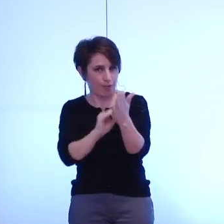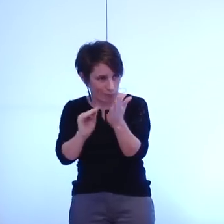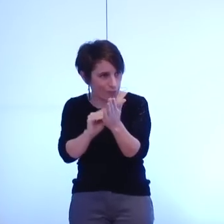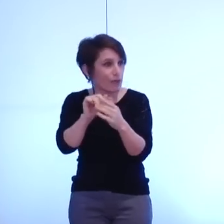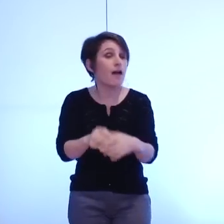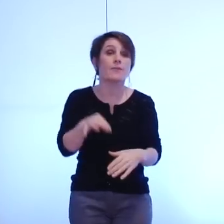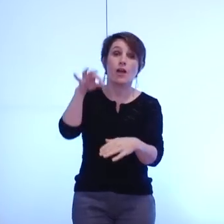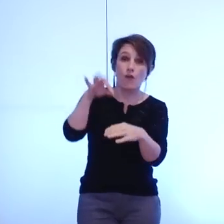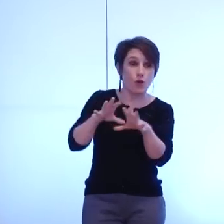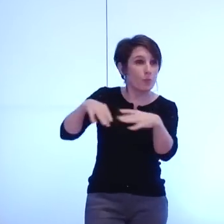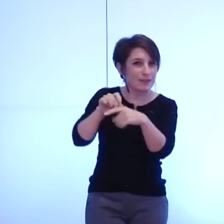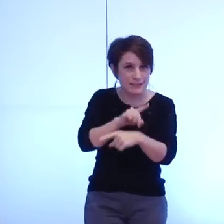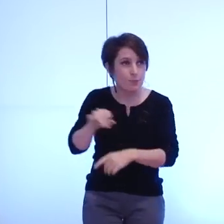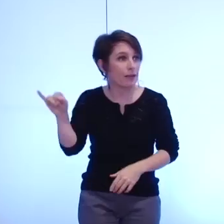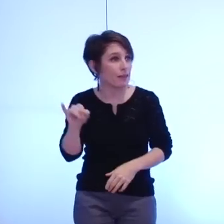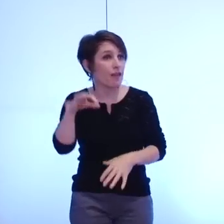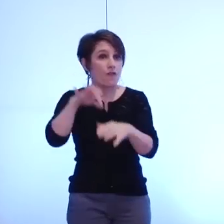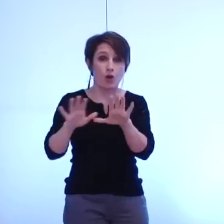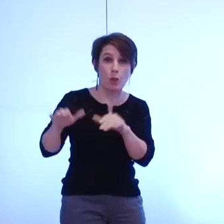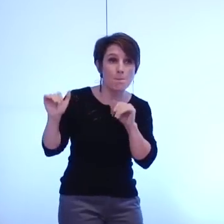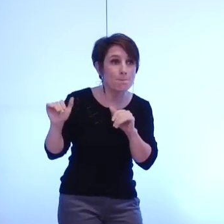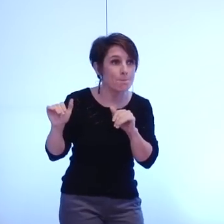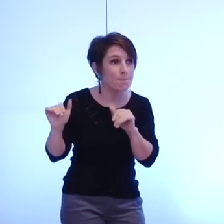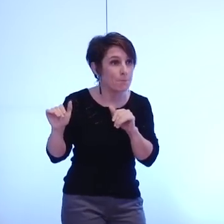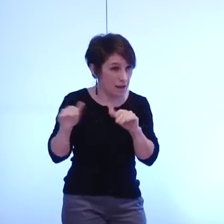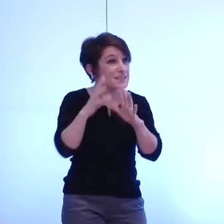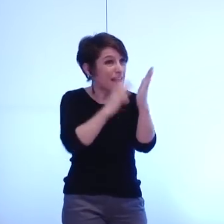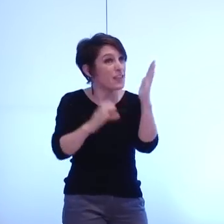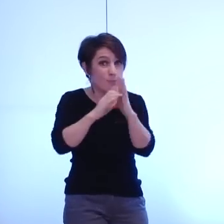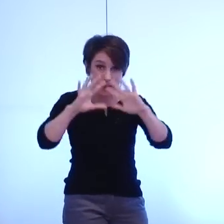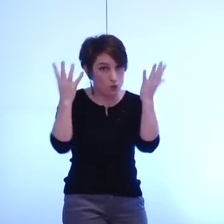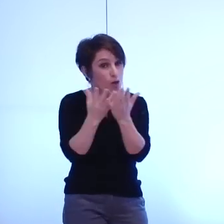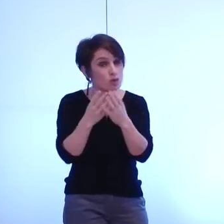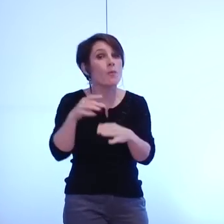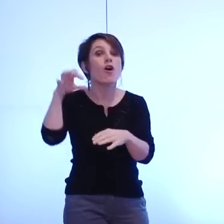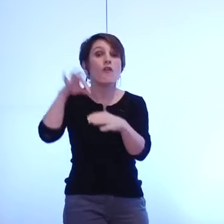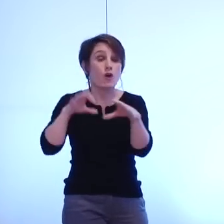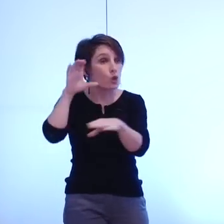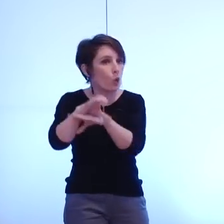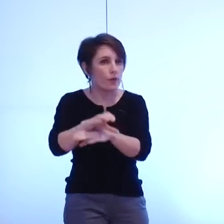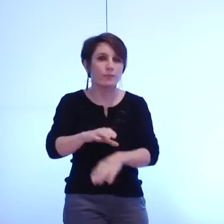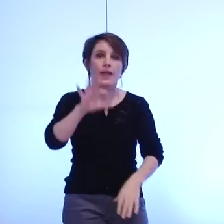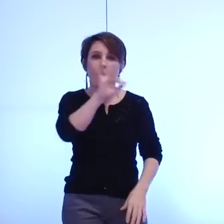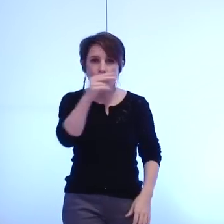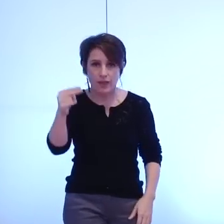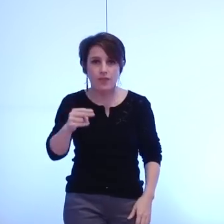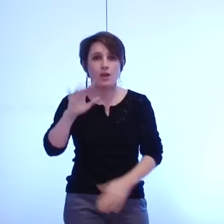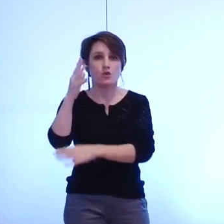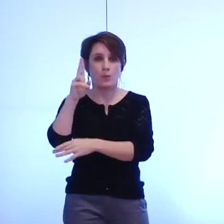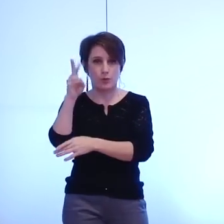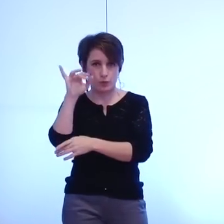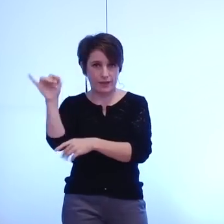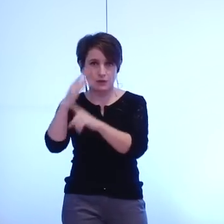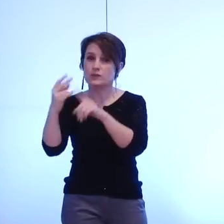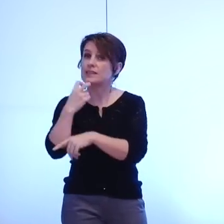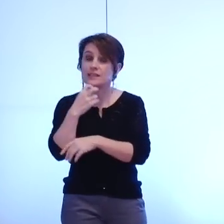qui s'abstient la délibération dans son ensemble qui vote contre Front National UMP, UDI, Société